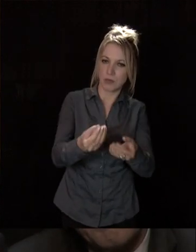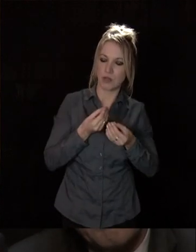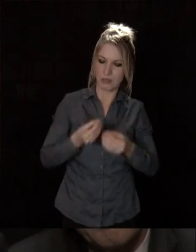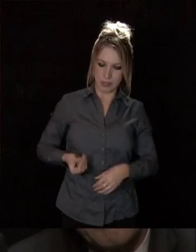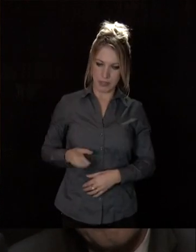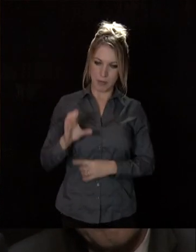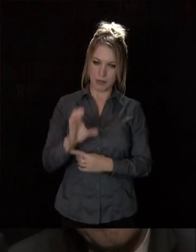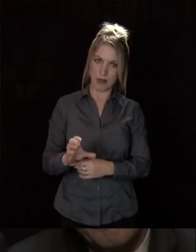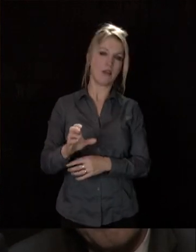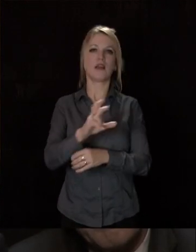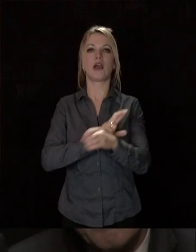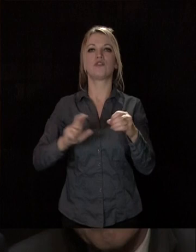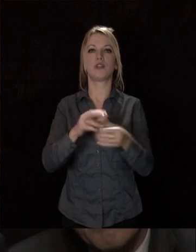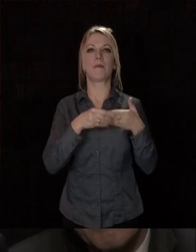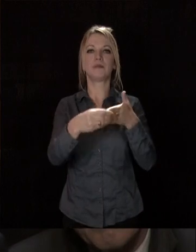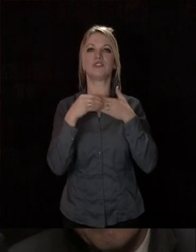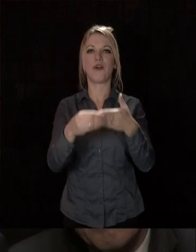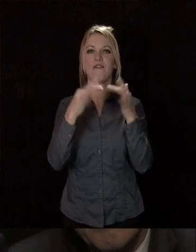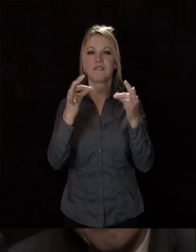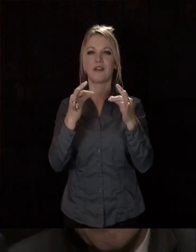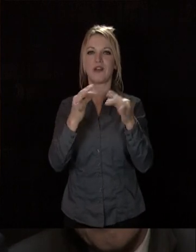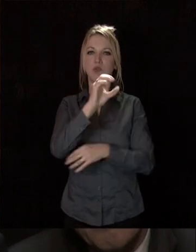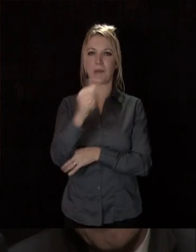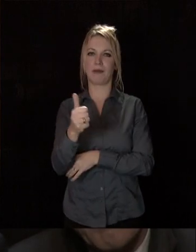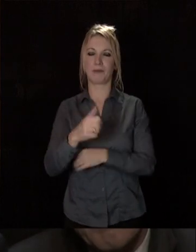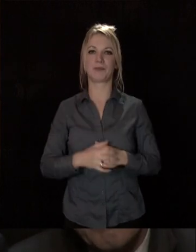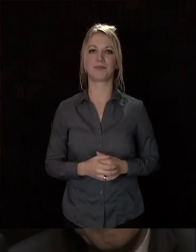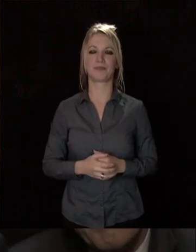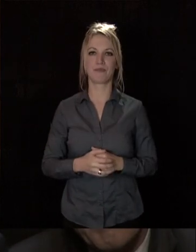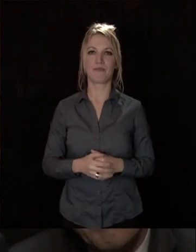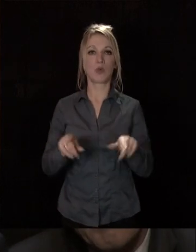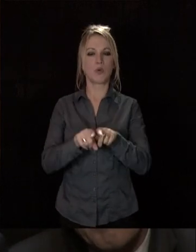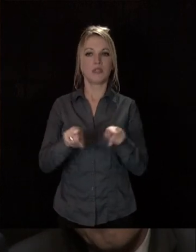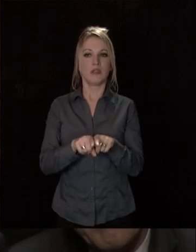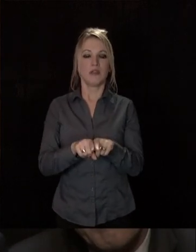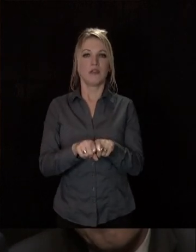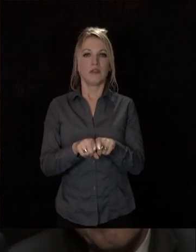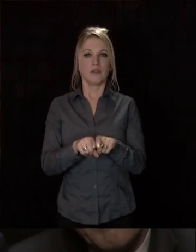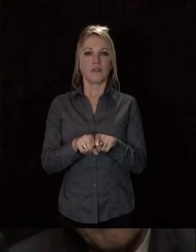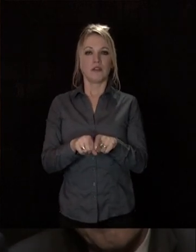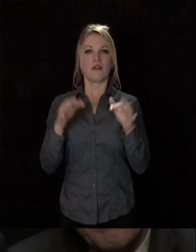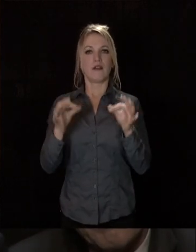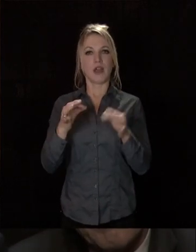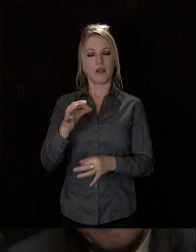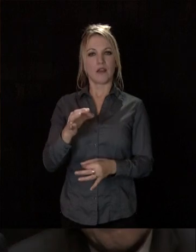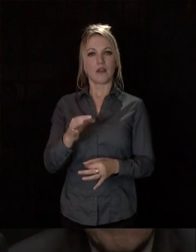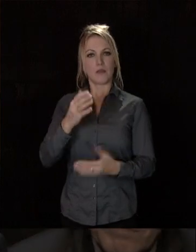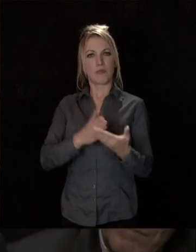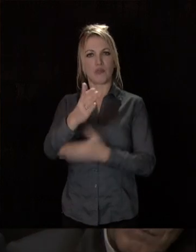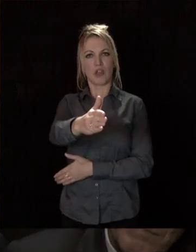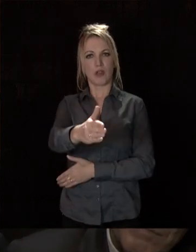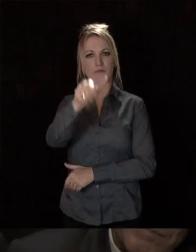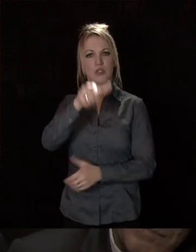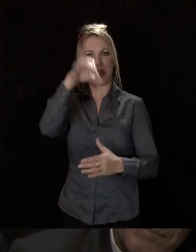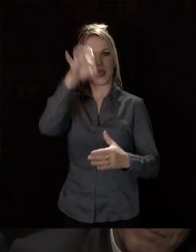comme un leader en matière d'innovation numérique. Elle distingue aussi l'ambition des élus métropolitains